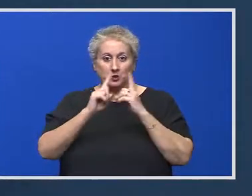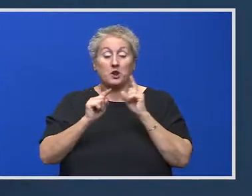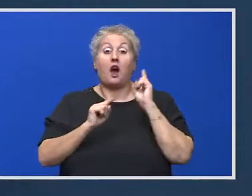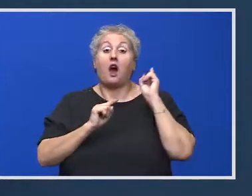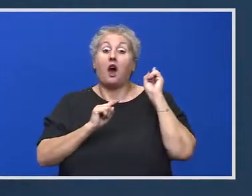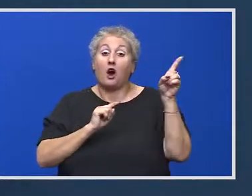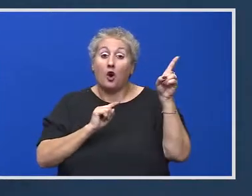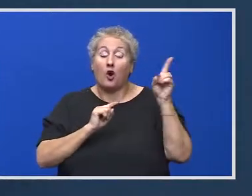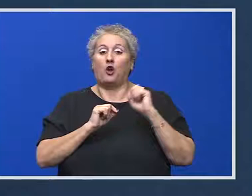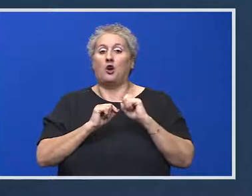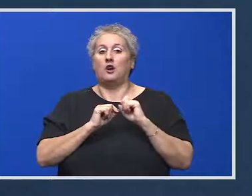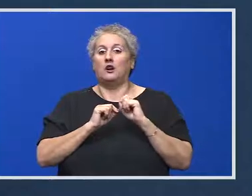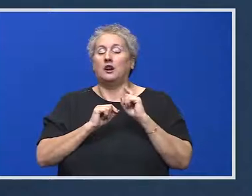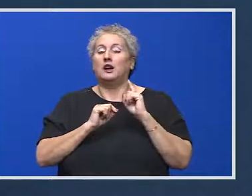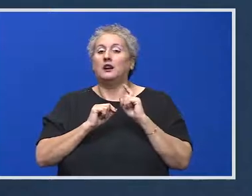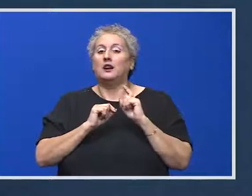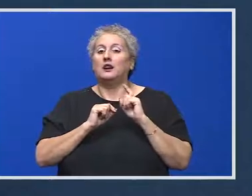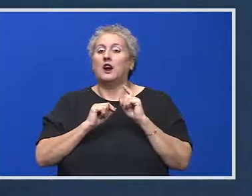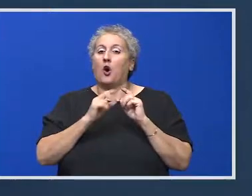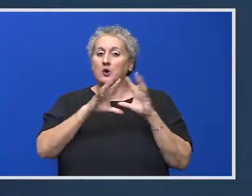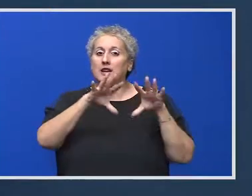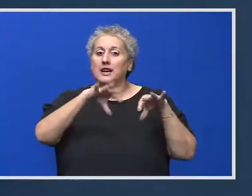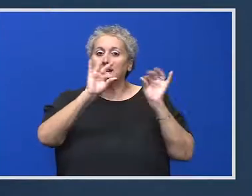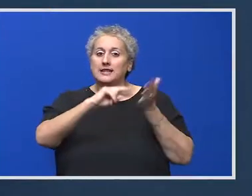acolo se vor gărgăsi răspunsurile